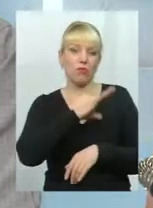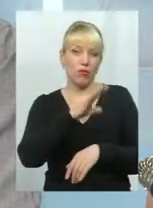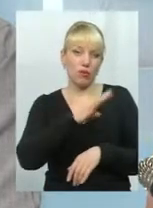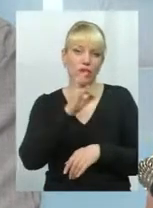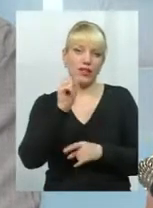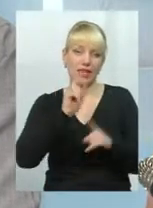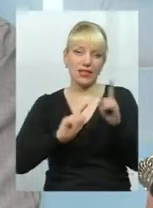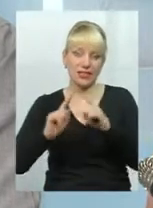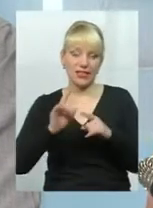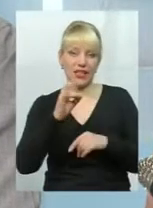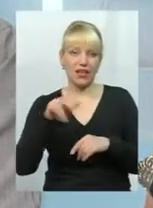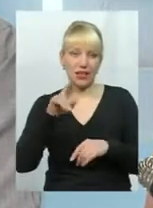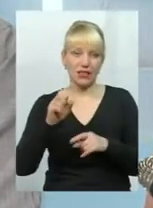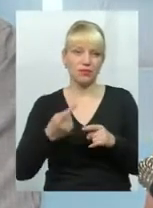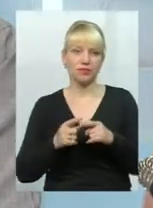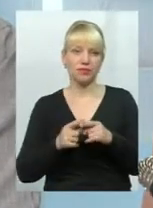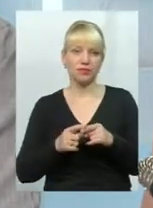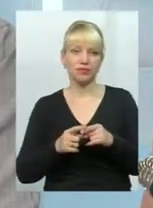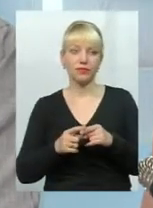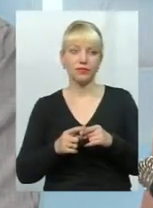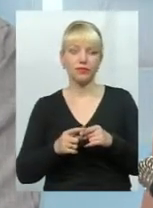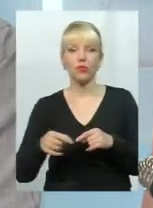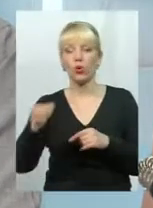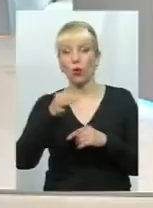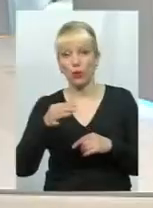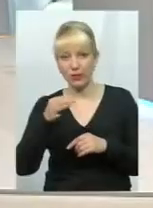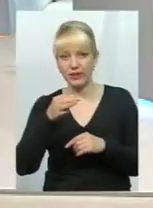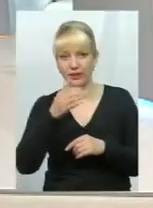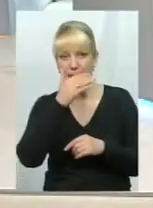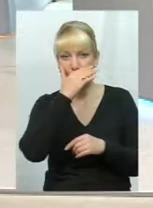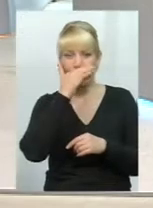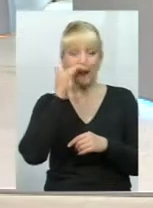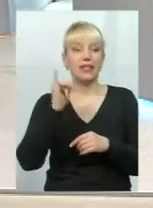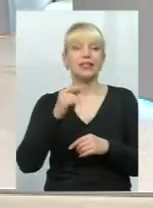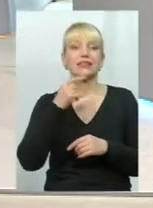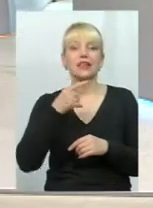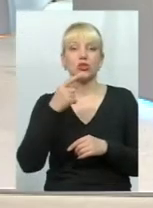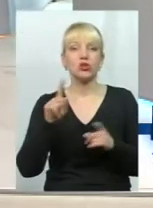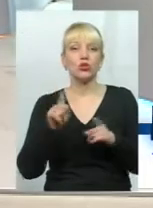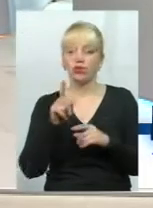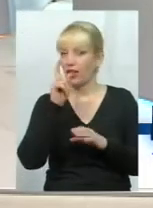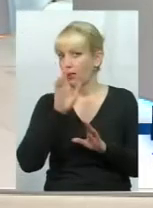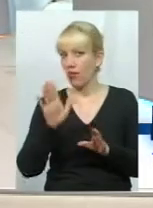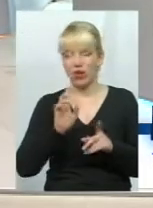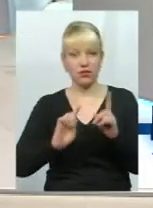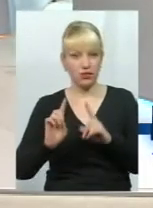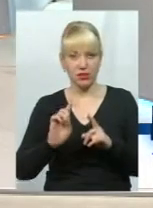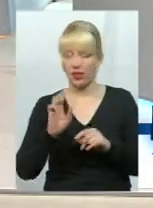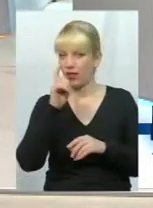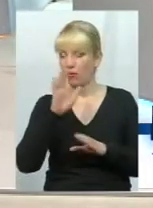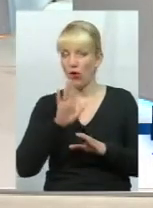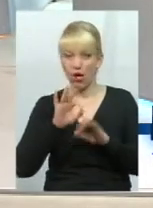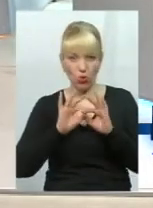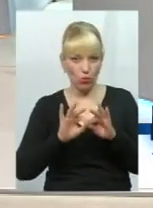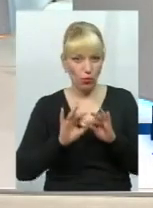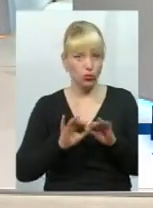стекхолдерів в області, і скажу вам, що дуже навіть непогане засідання, і непогано пройшло, і